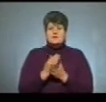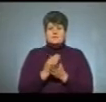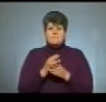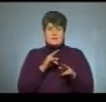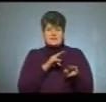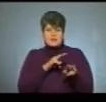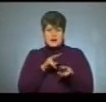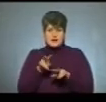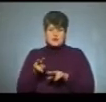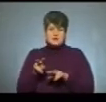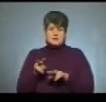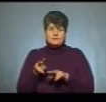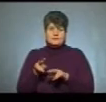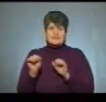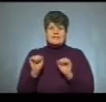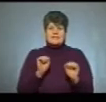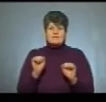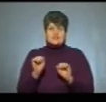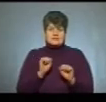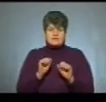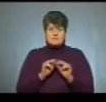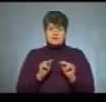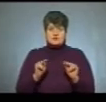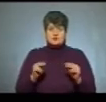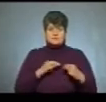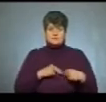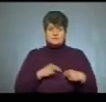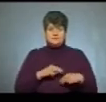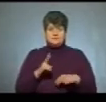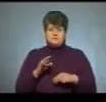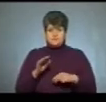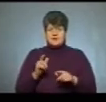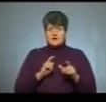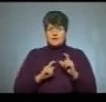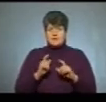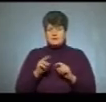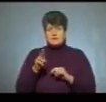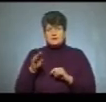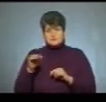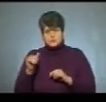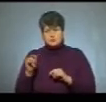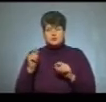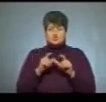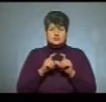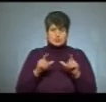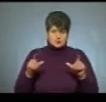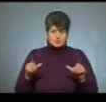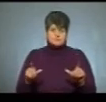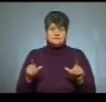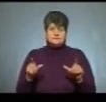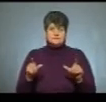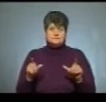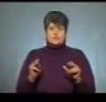наглядом, власне, і керівництва, і педагогічних працівників, і коледжів, профтехучилистів, і шкіл загальної середньої освіти,